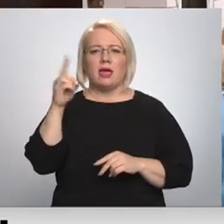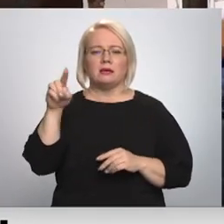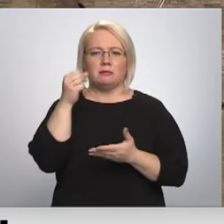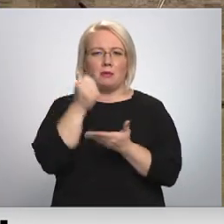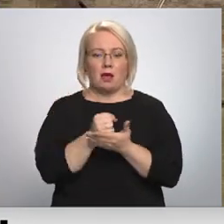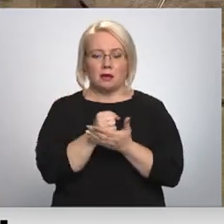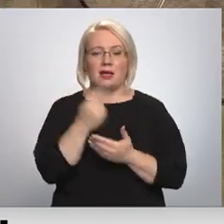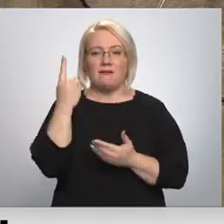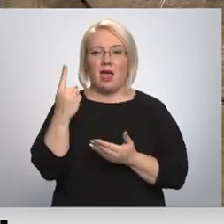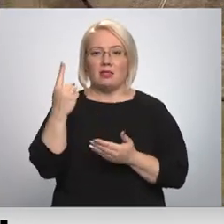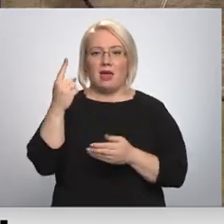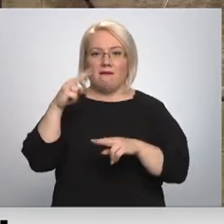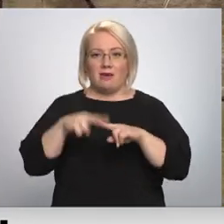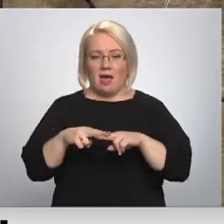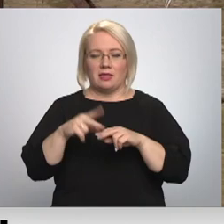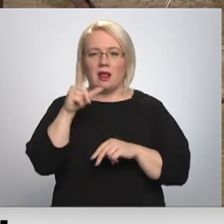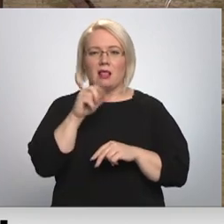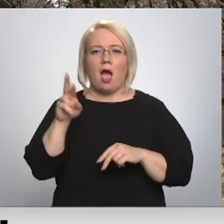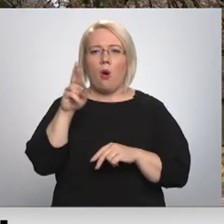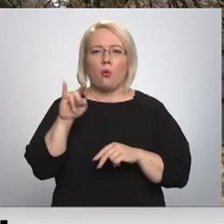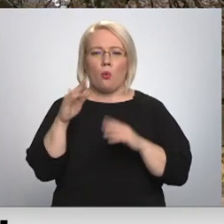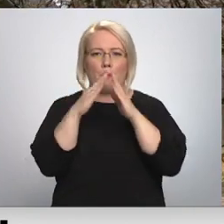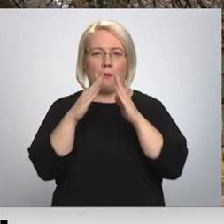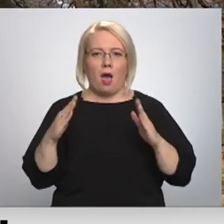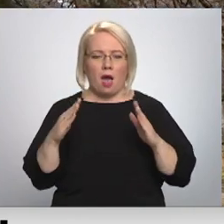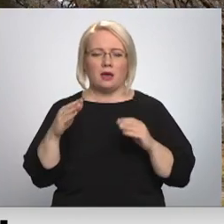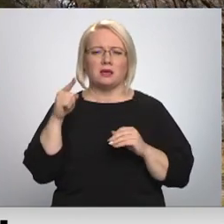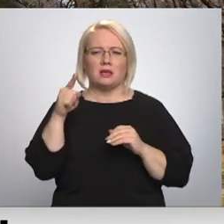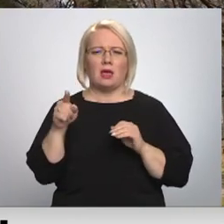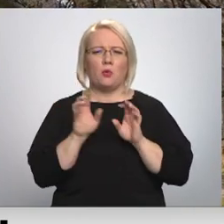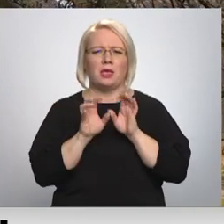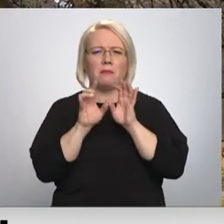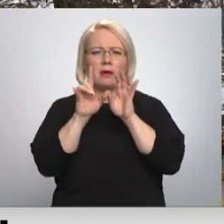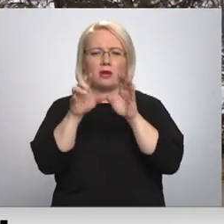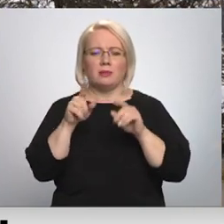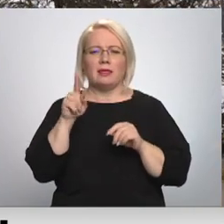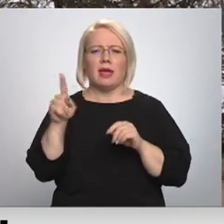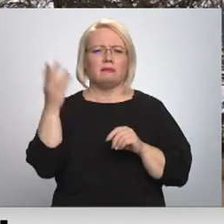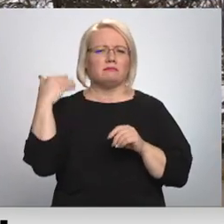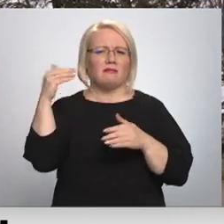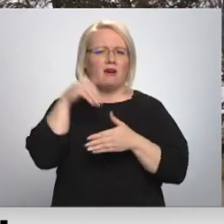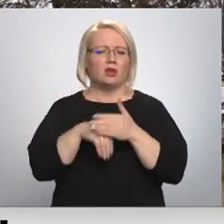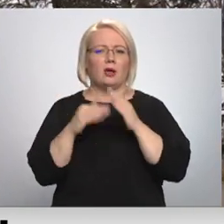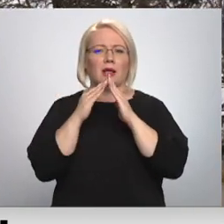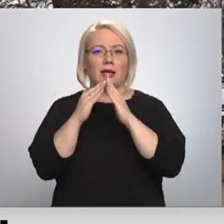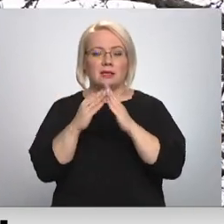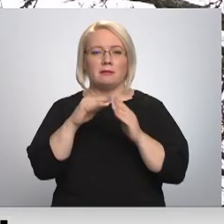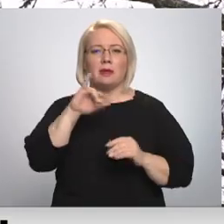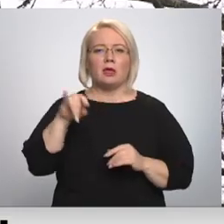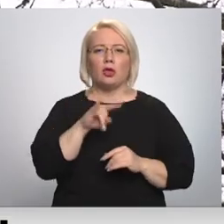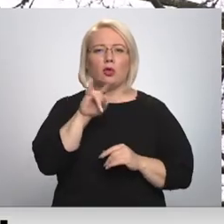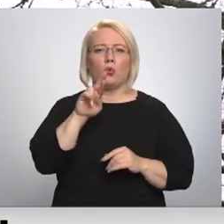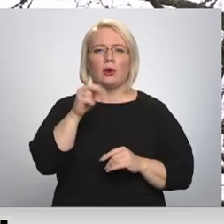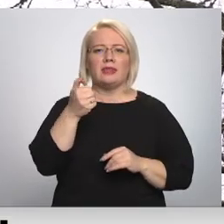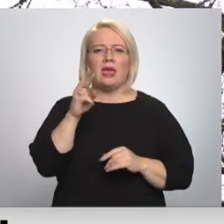Lauru mājas, kas romānā nodāvēts par ķirmi graužiem, te vēl saglabājusies vēsturiskā klēts, savukārt no jūrģienas mazmūžas gan